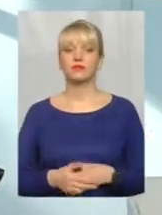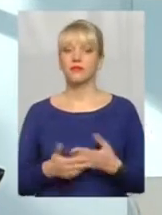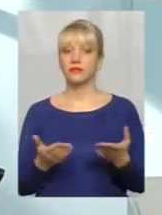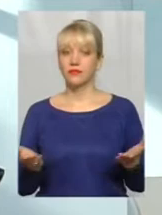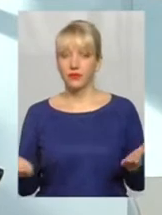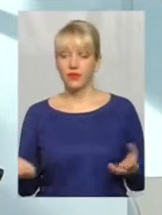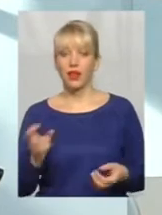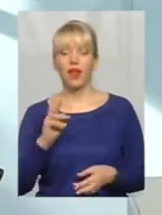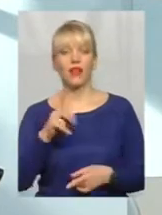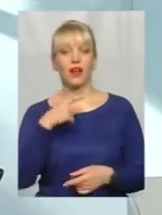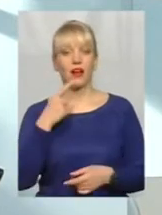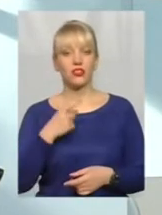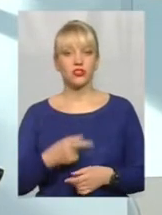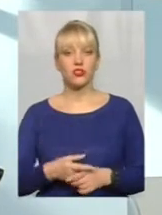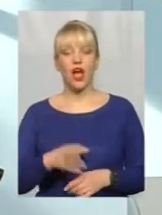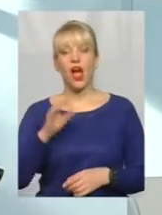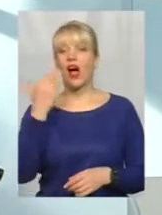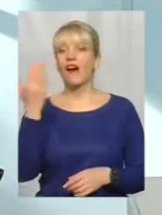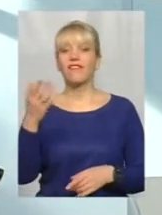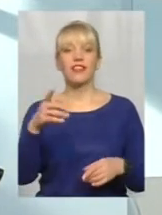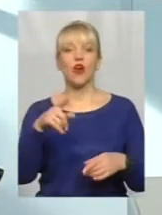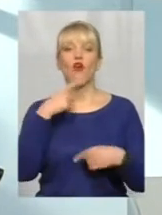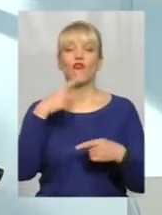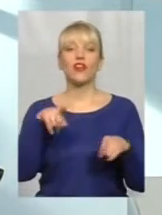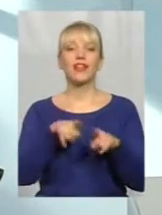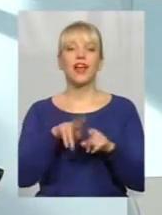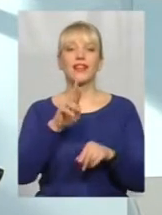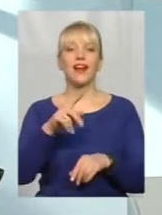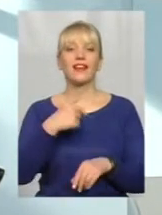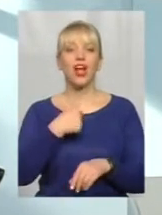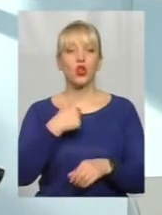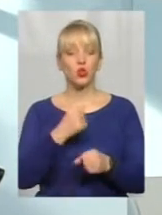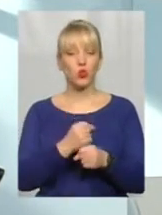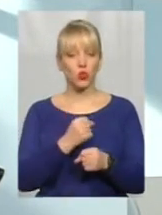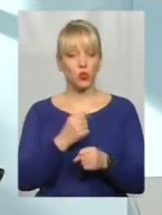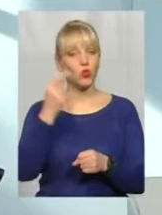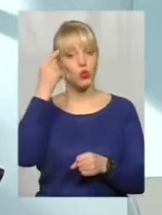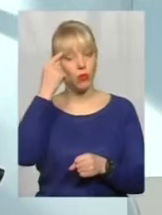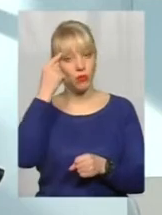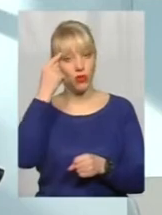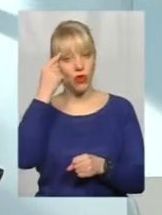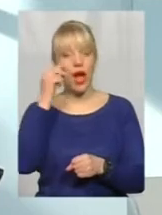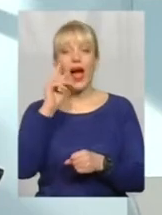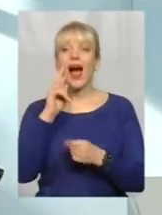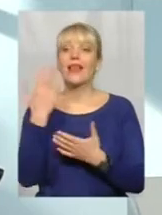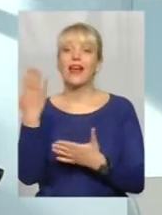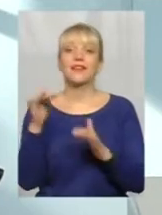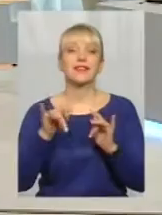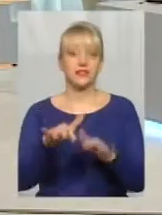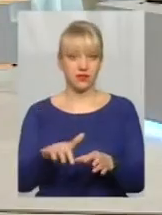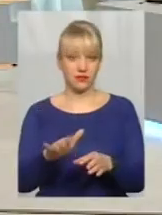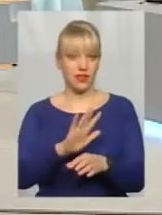і, як кажуть, а він же говорить так, як я думаю. Як він робить? А ми не аналізуємо, що він робить. Не аналізує.